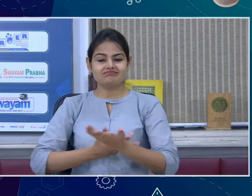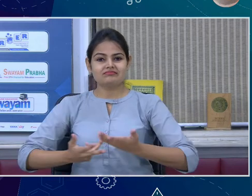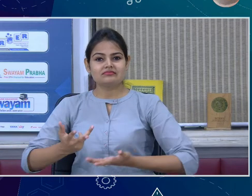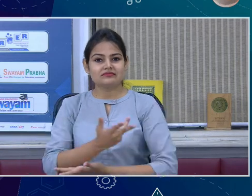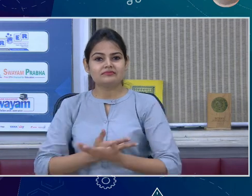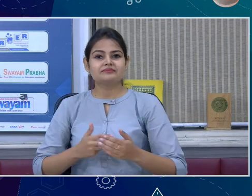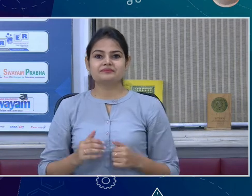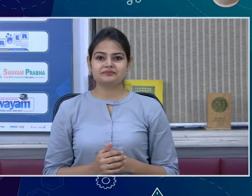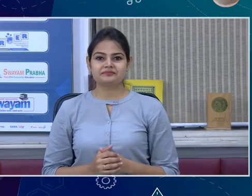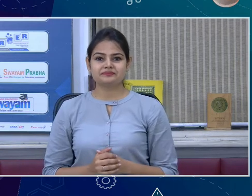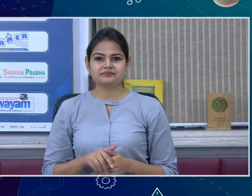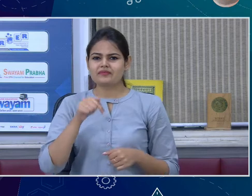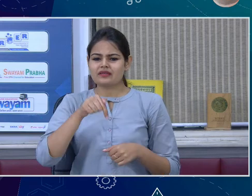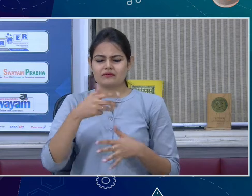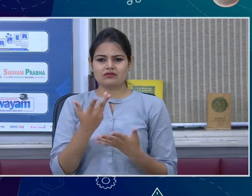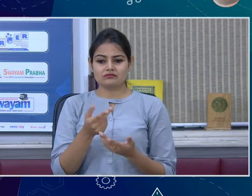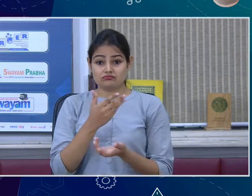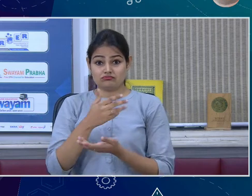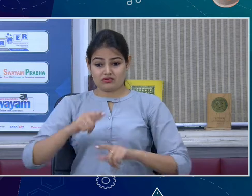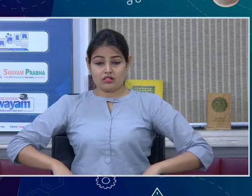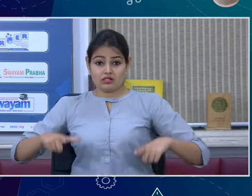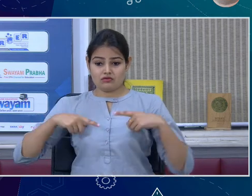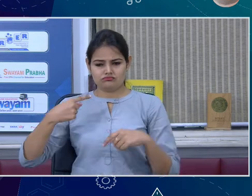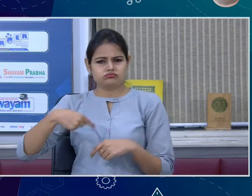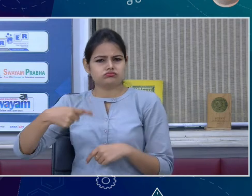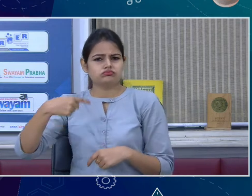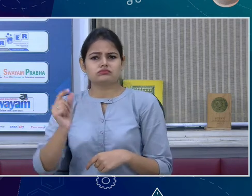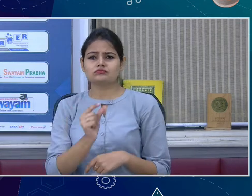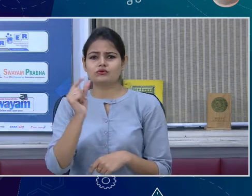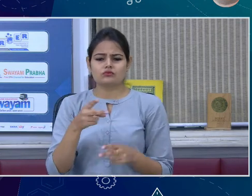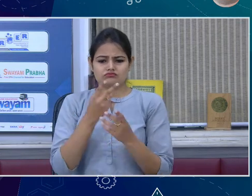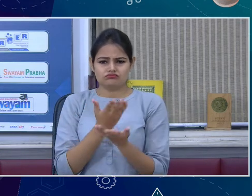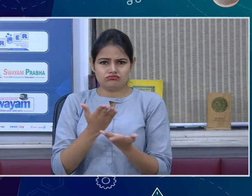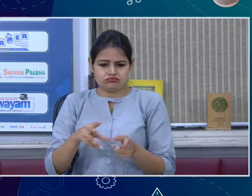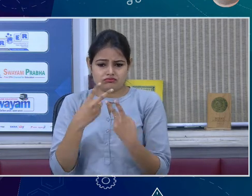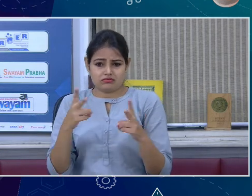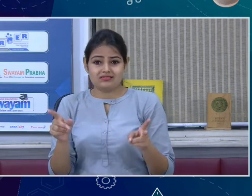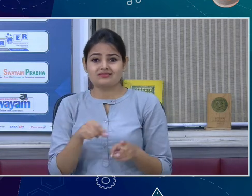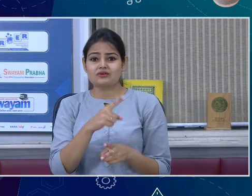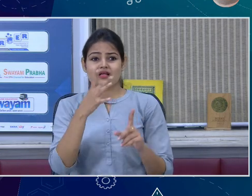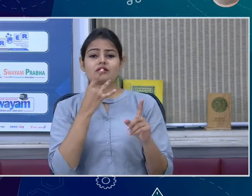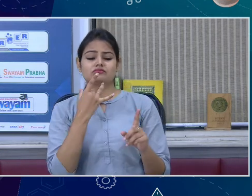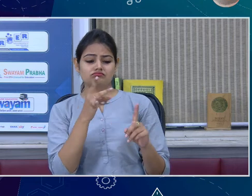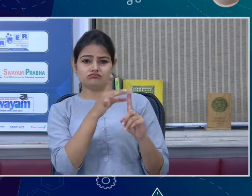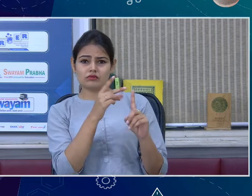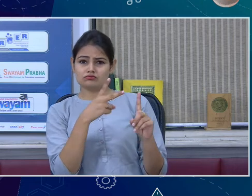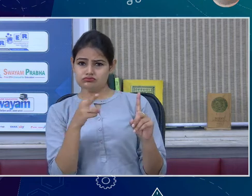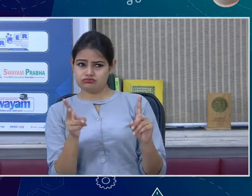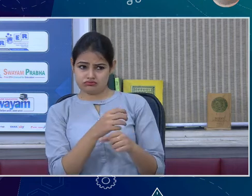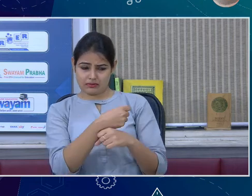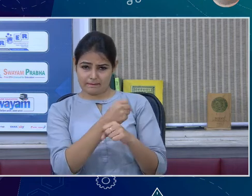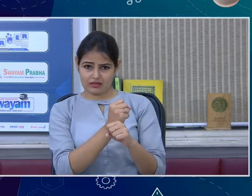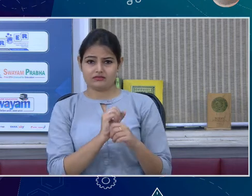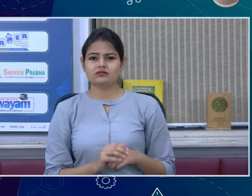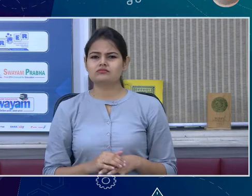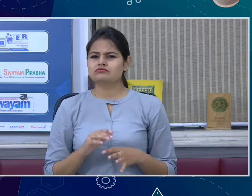use various things which is made by you know these metals so the question is, this is